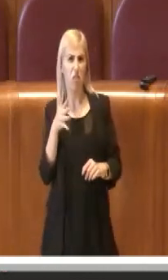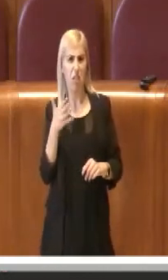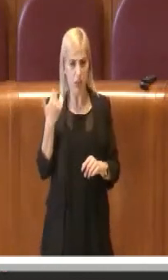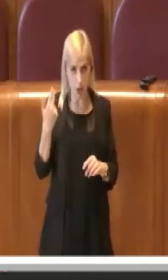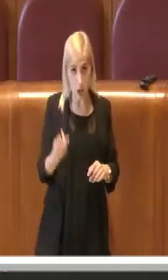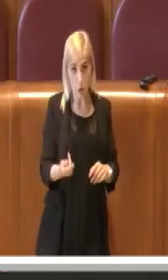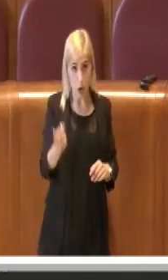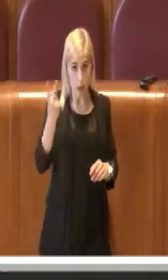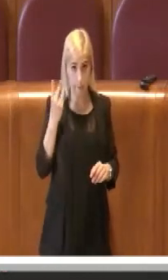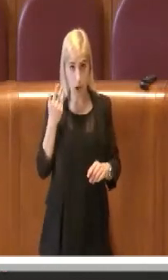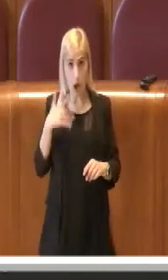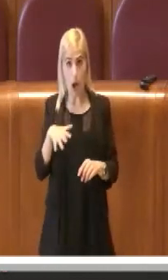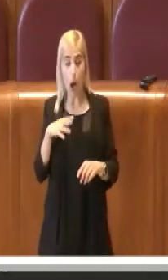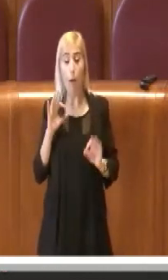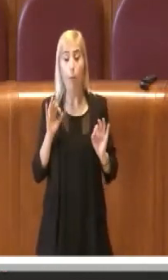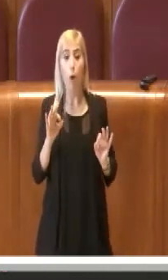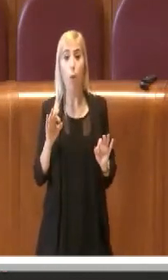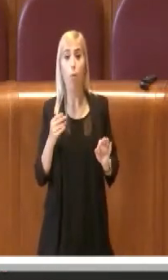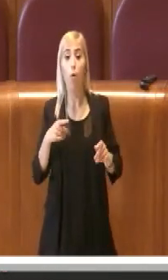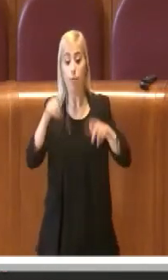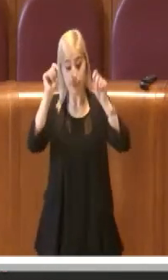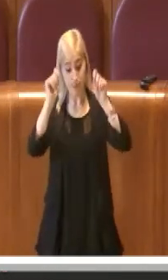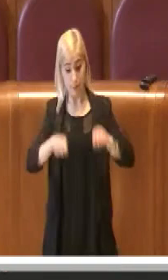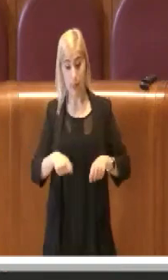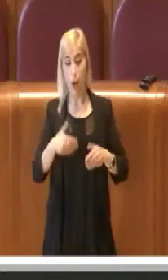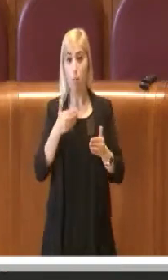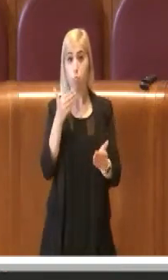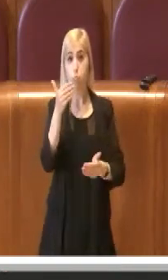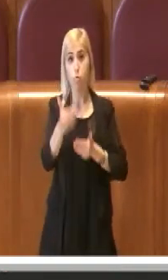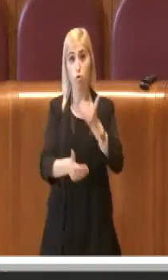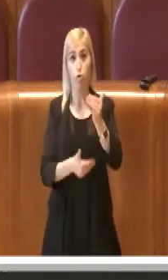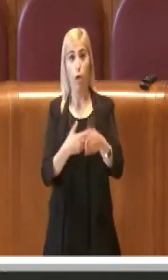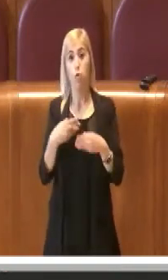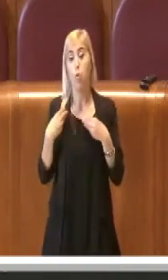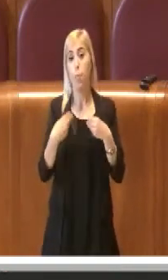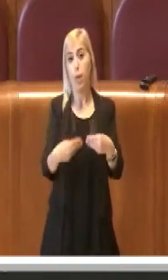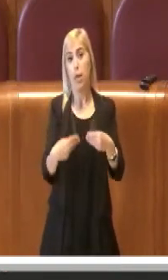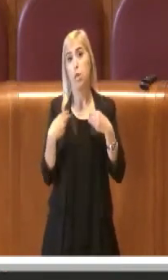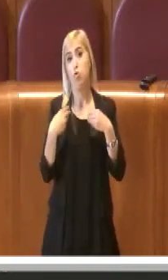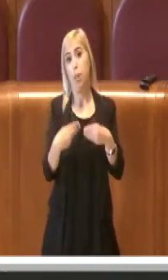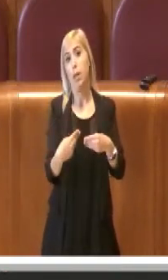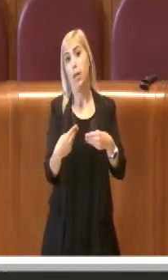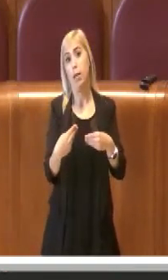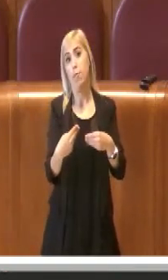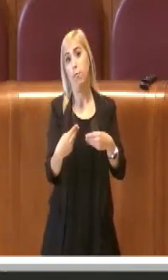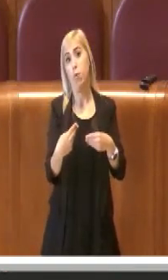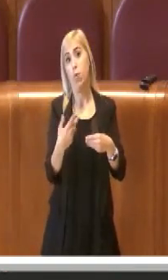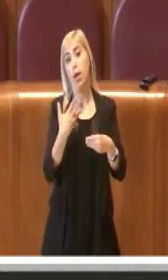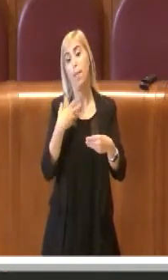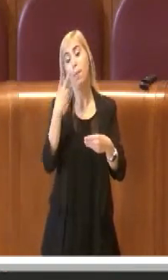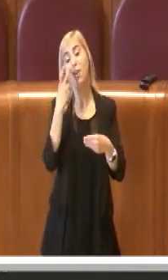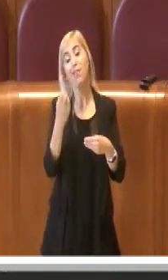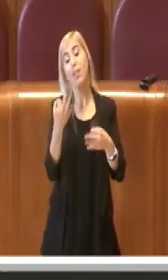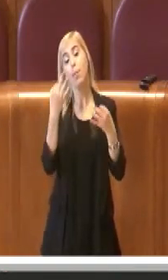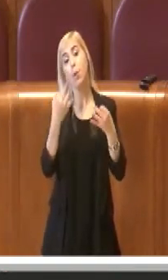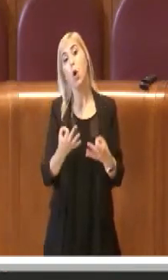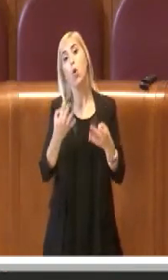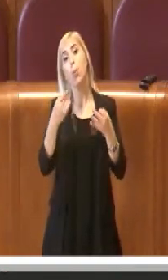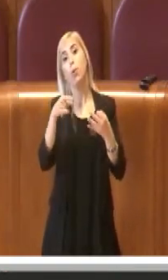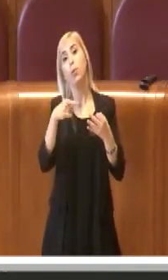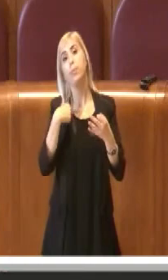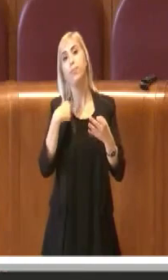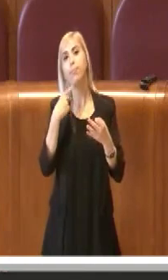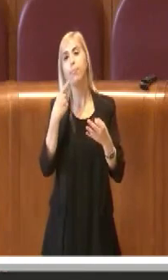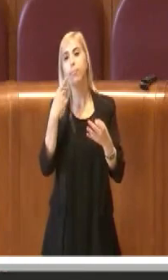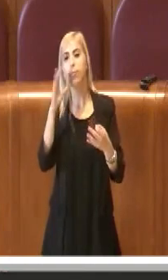di avviare questo processo partecipativo che preveda l'individuazione